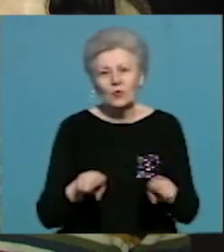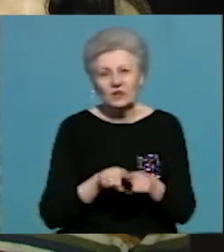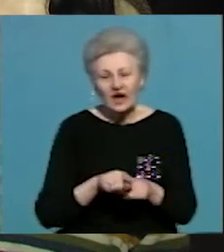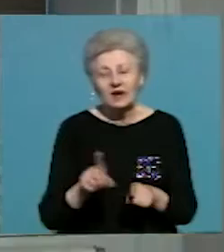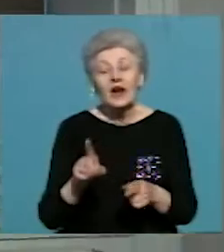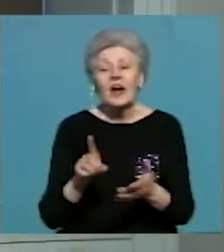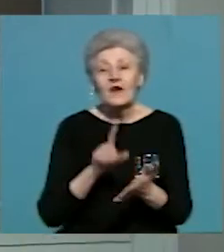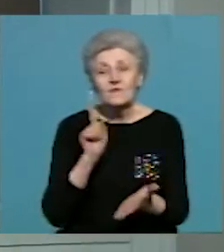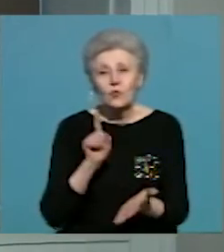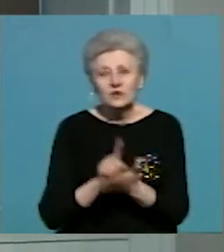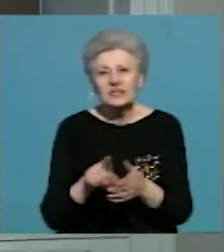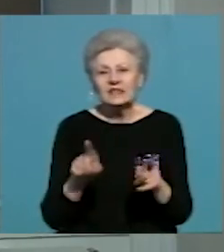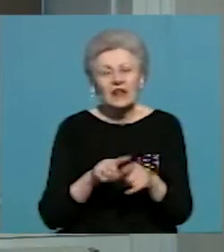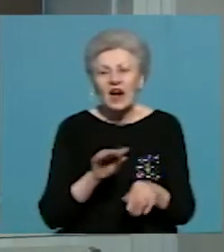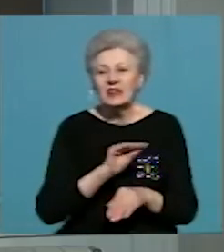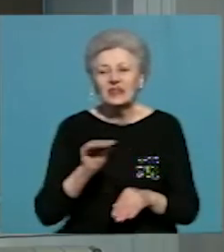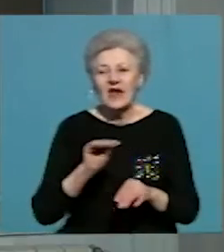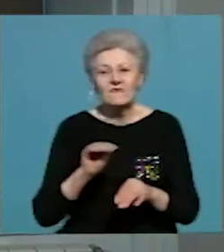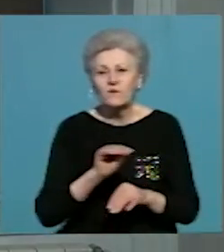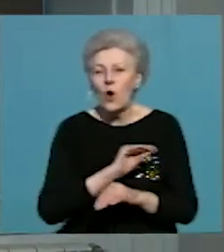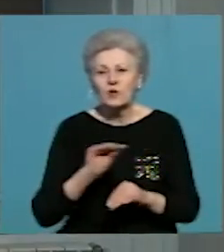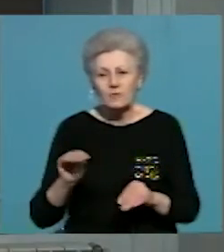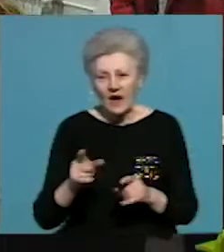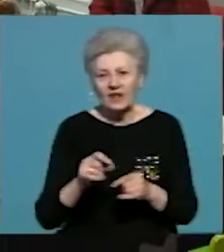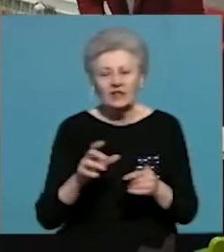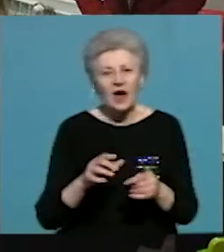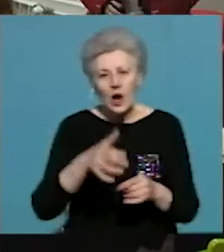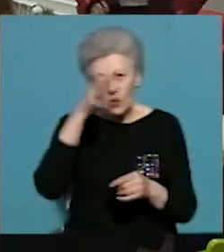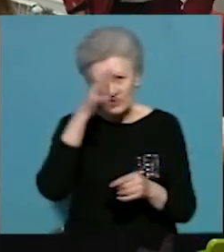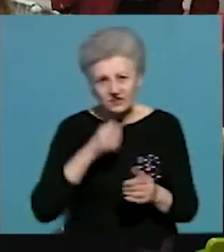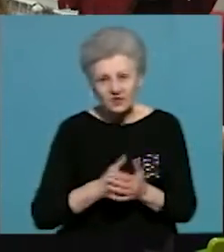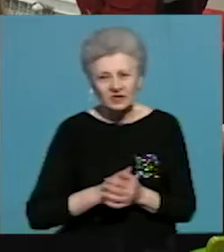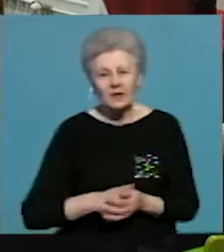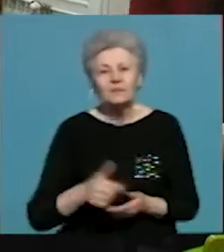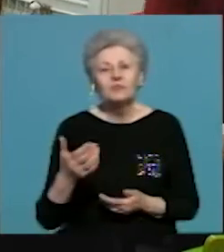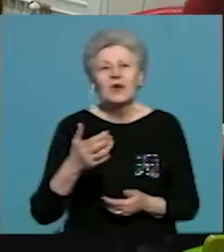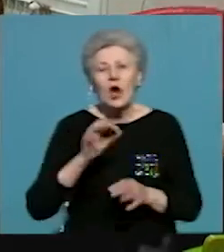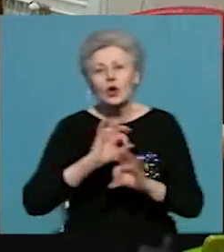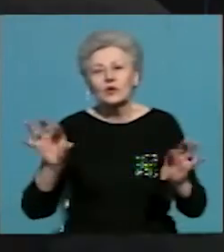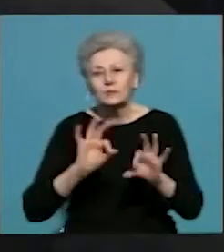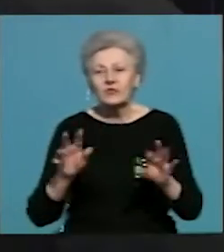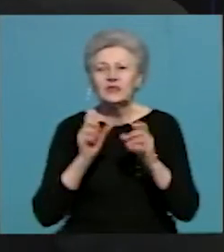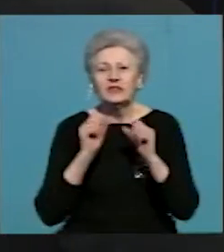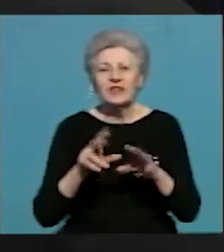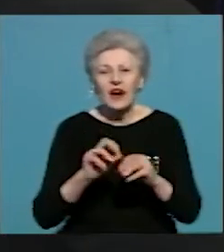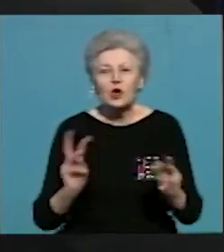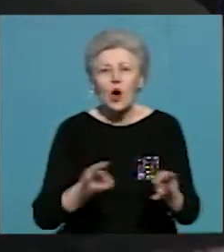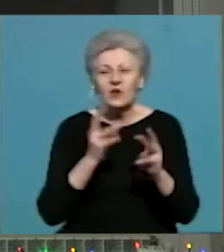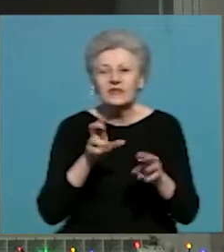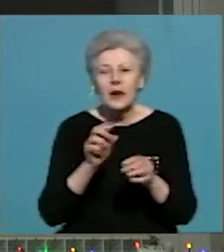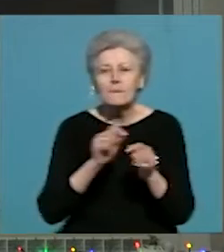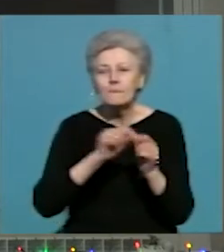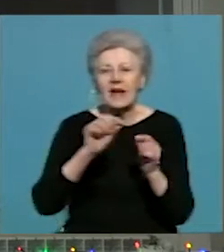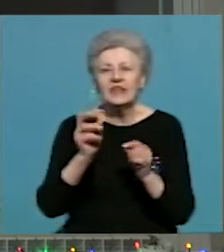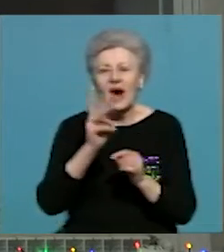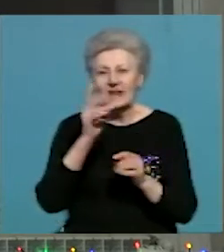така неформальна освіта і теми у нас новорічні. Лектори розповідали про те, як горить бенгальський вогонь, як